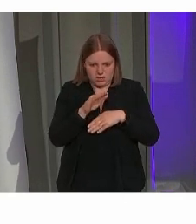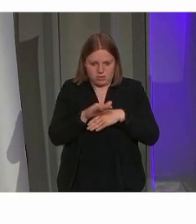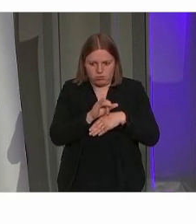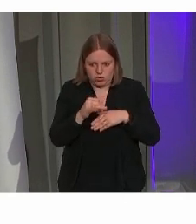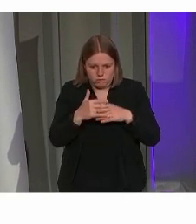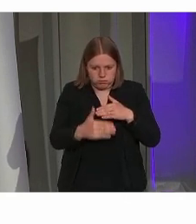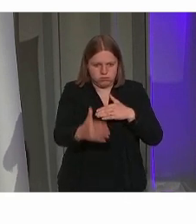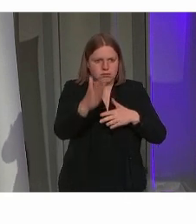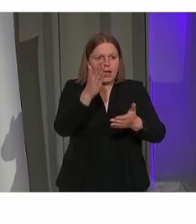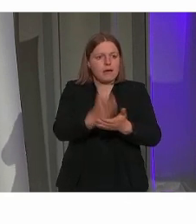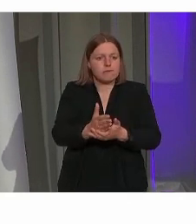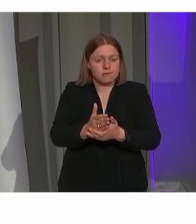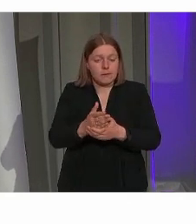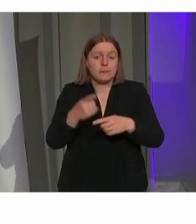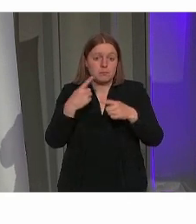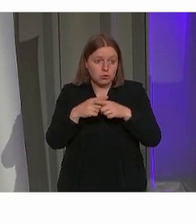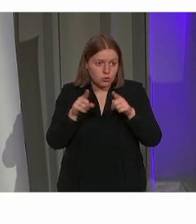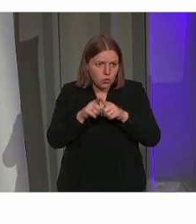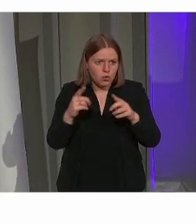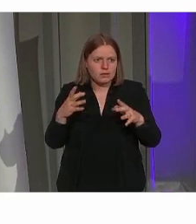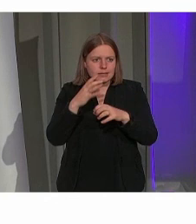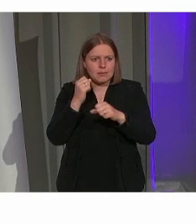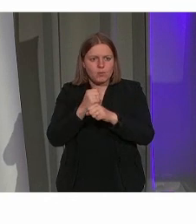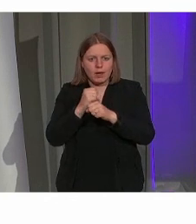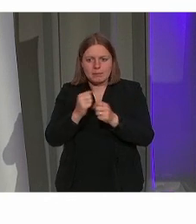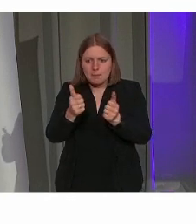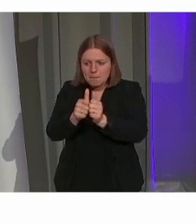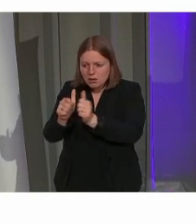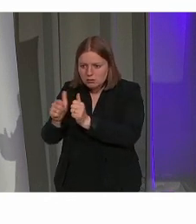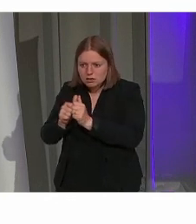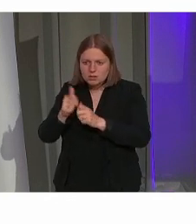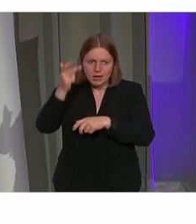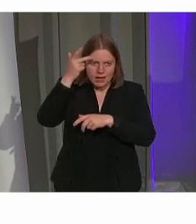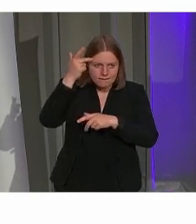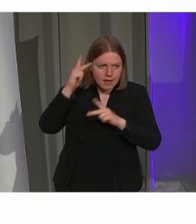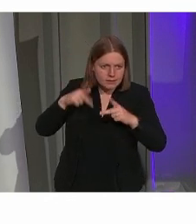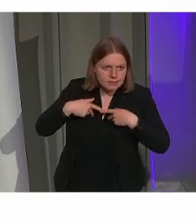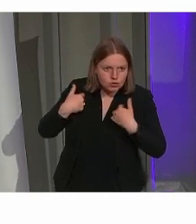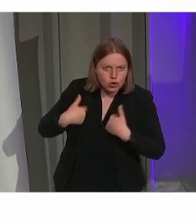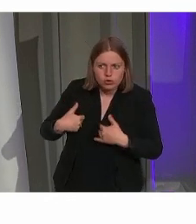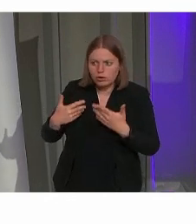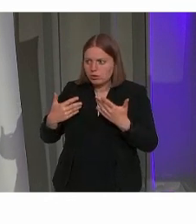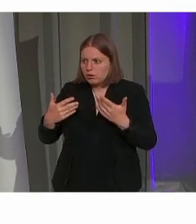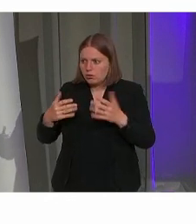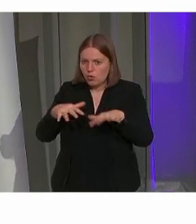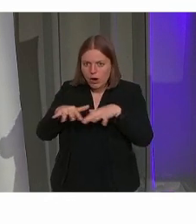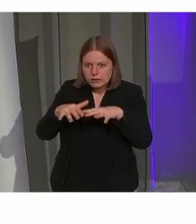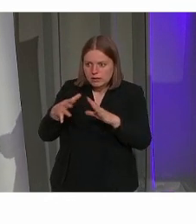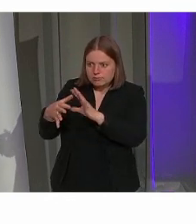En in samenwerking met stakeholders, met ervaringsdeskundigen, met partners.